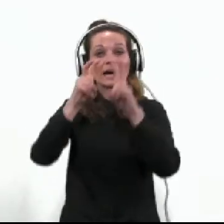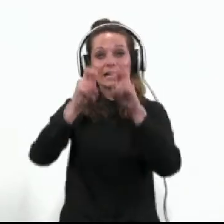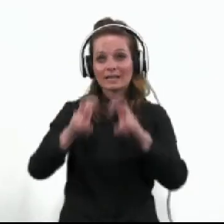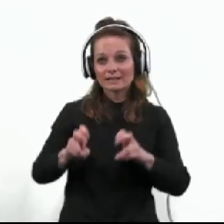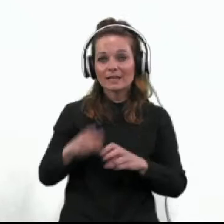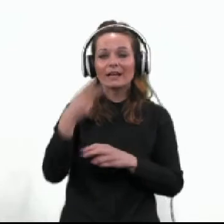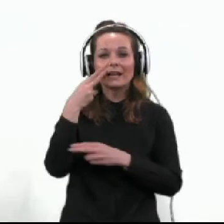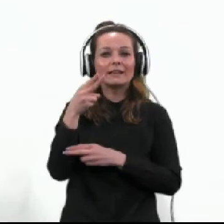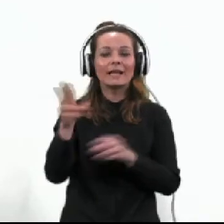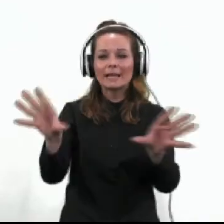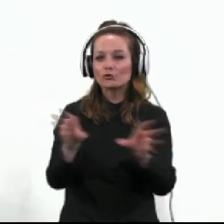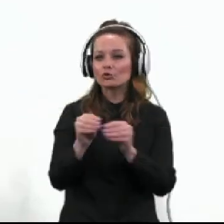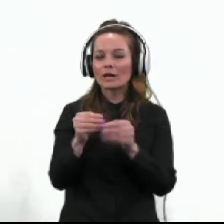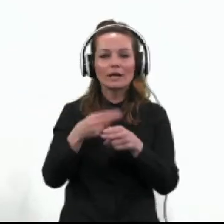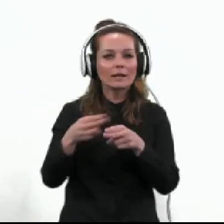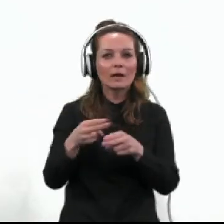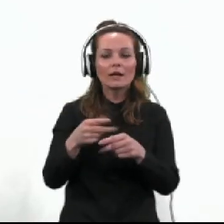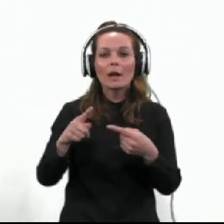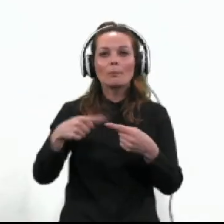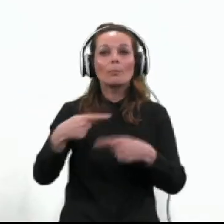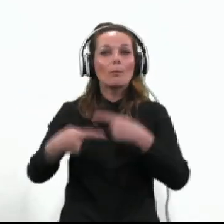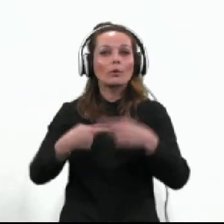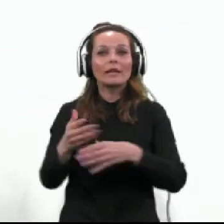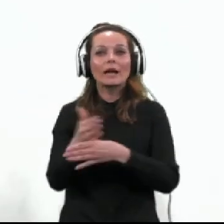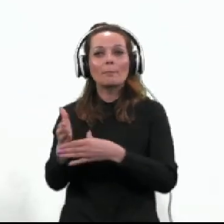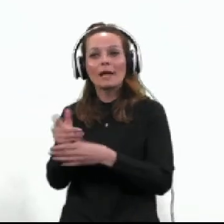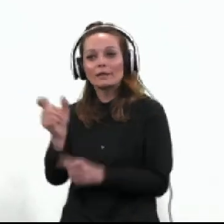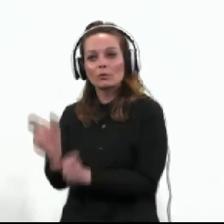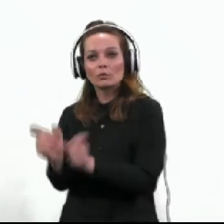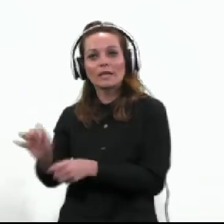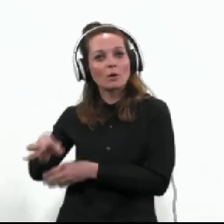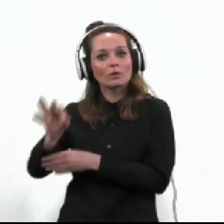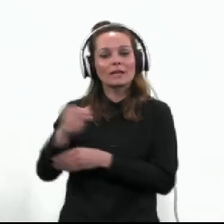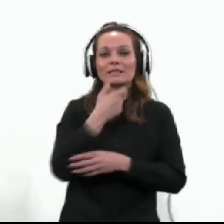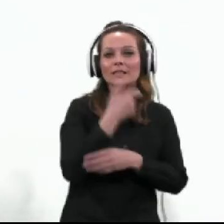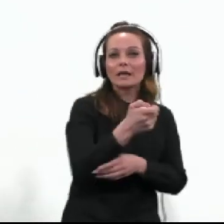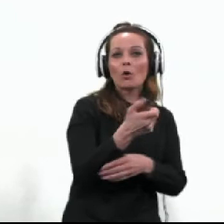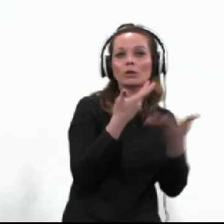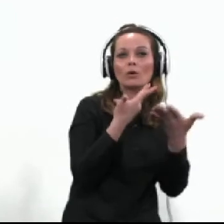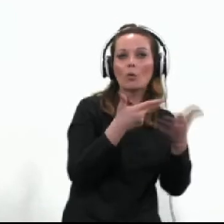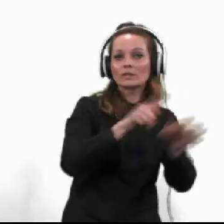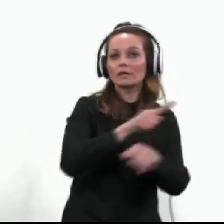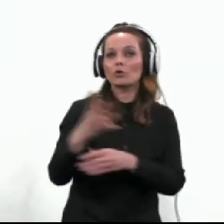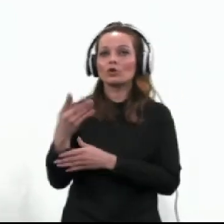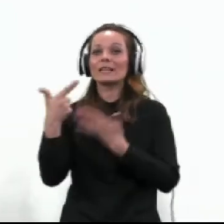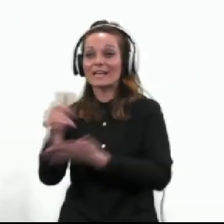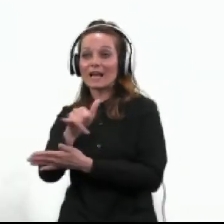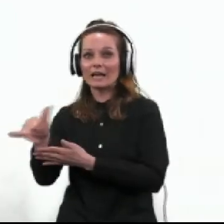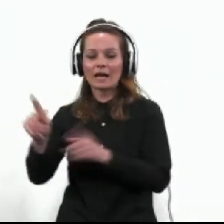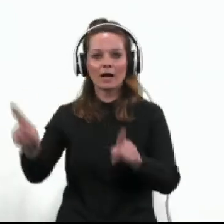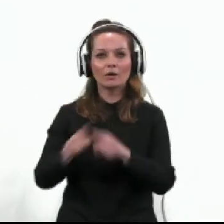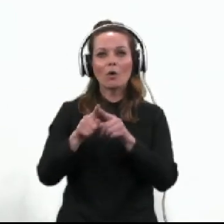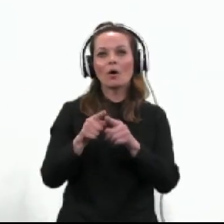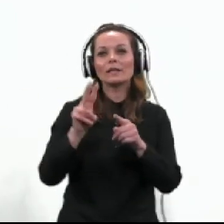pandemskih izčrpanosti poteka med osebem in odrasljimi, starimi med 18 in 74 let, kot spletna,